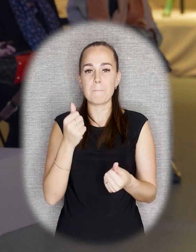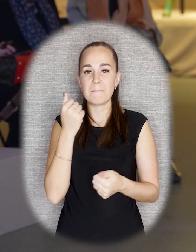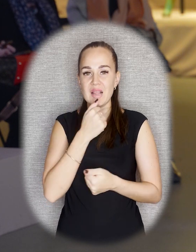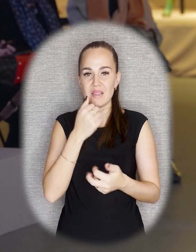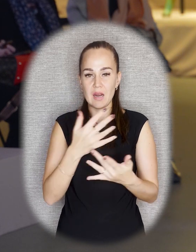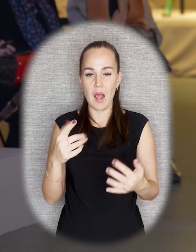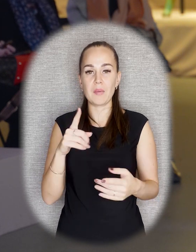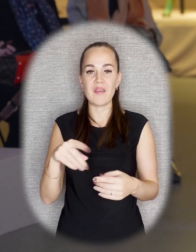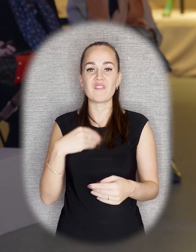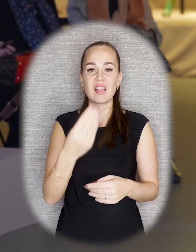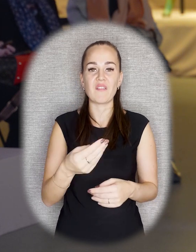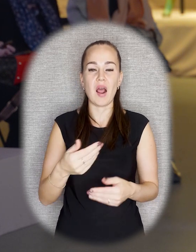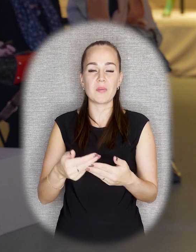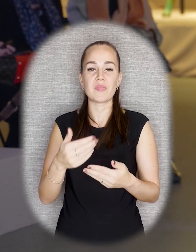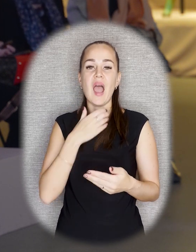Скульпторам выдавался аванс,